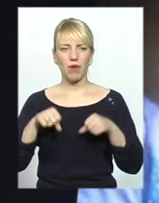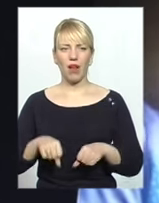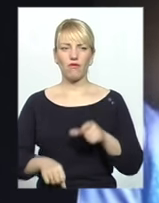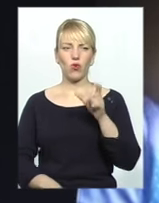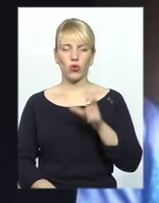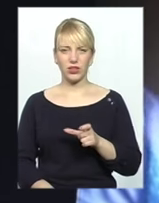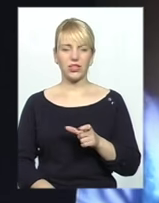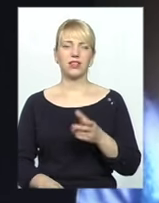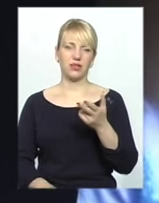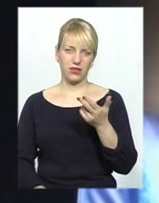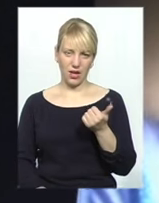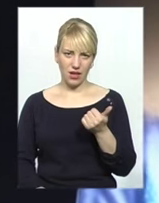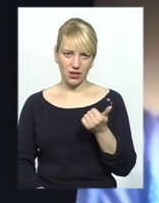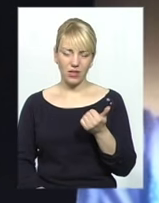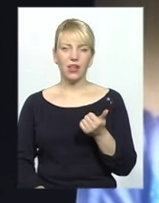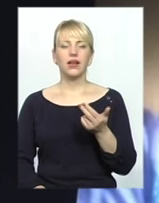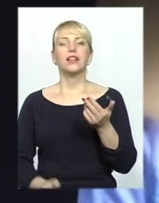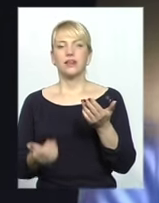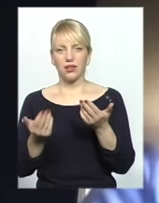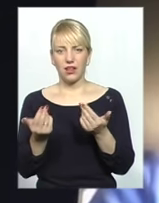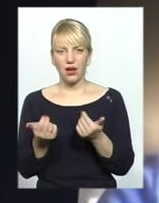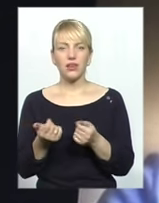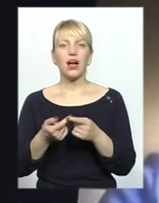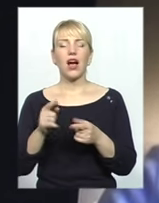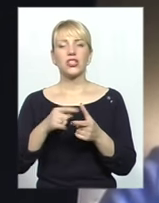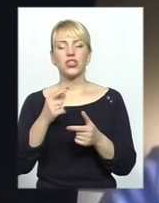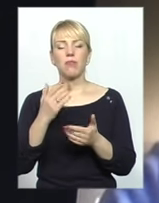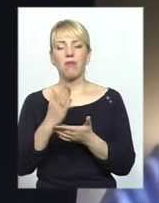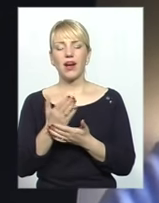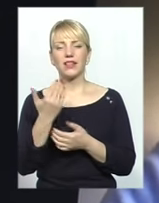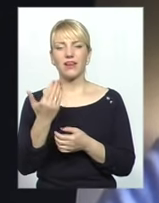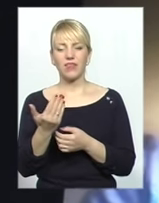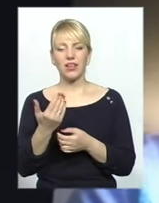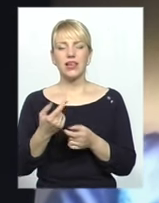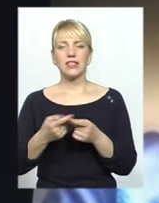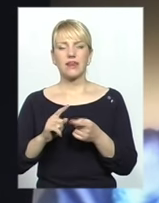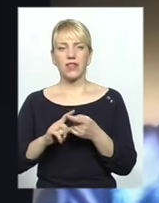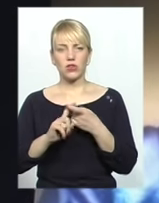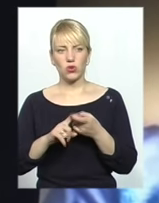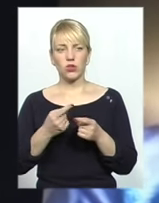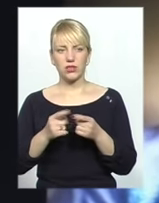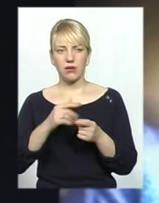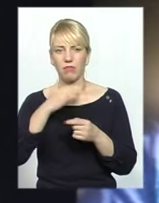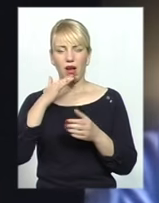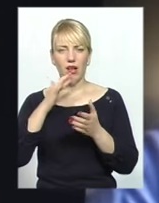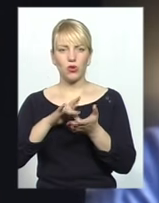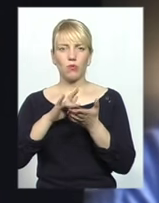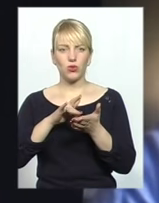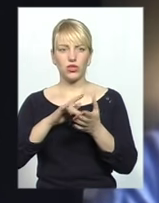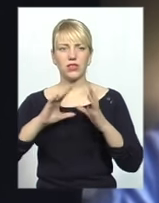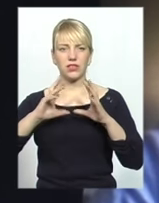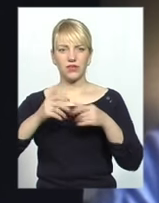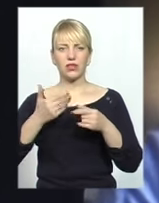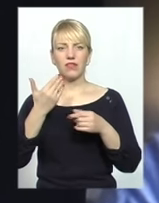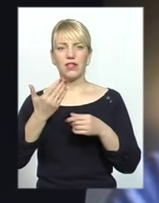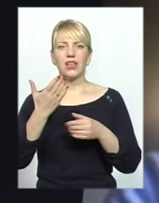Є такі. А чи в зв'язку з цим багато подорожуєте світом? От зараз ви де знаходитесь?